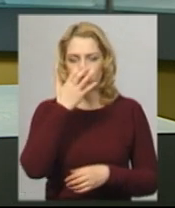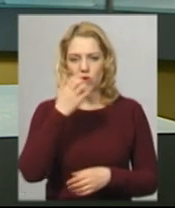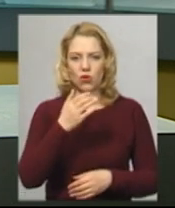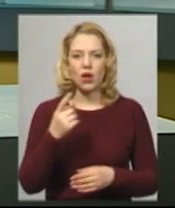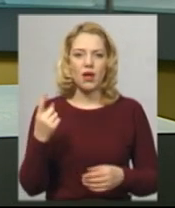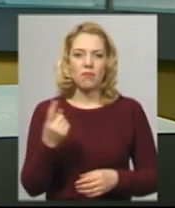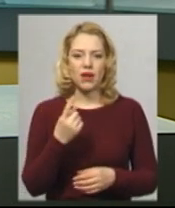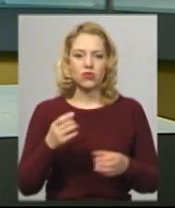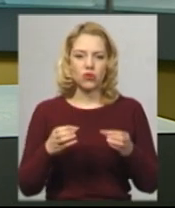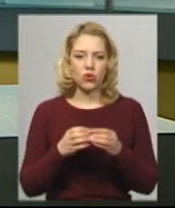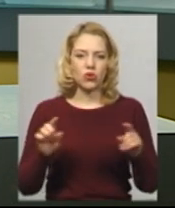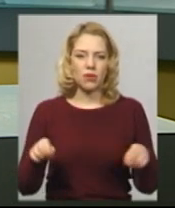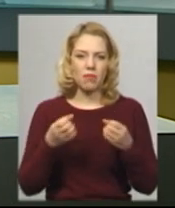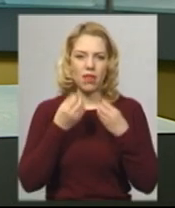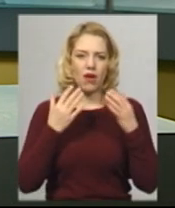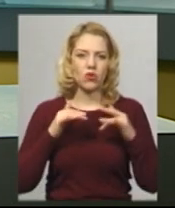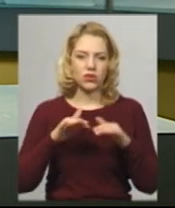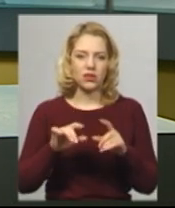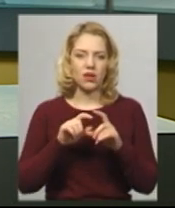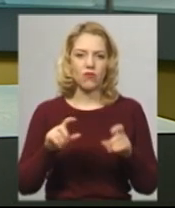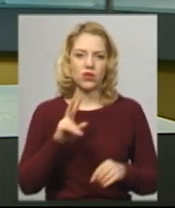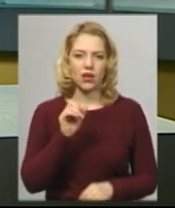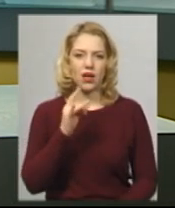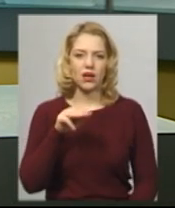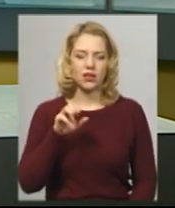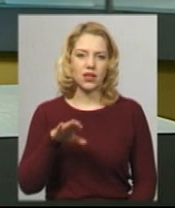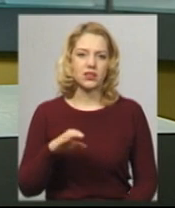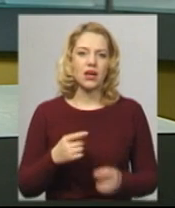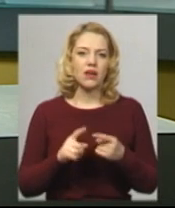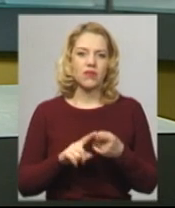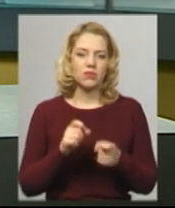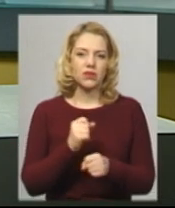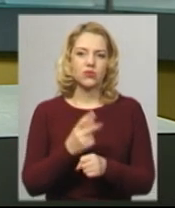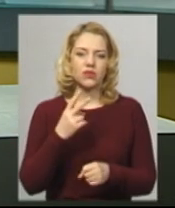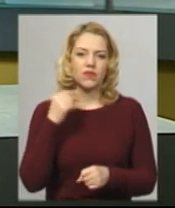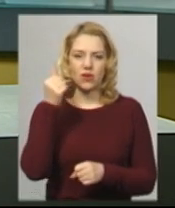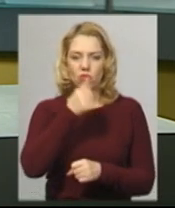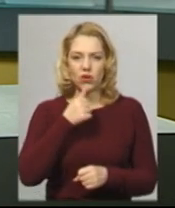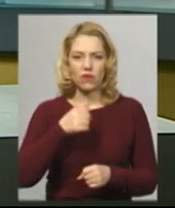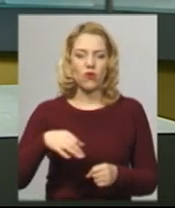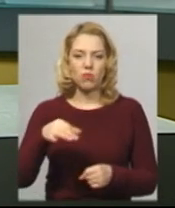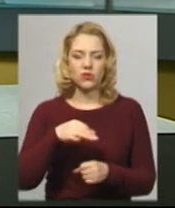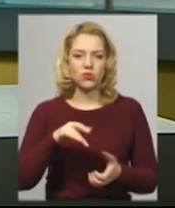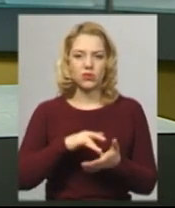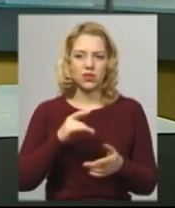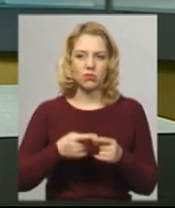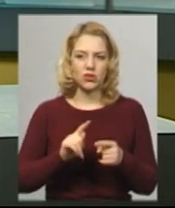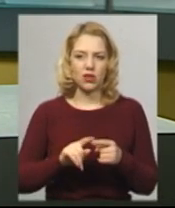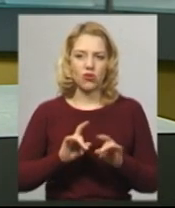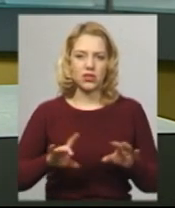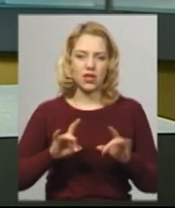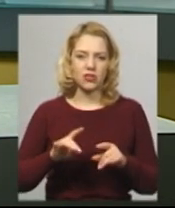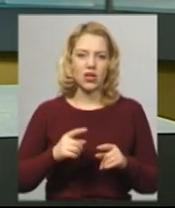ініціативи благодійного фонду «Карітас». Майже два роки він діє в обласному центрі. Про це розповідає керівник проєкту «Отець